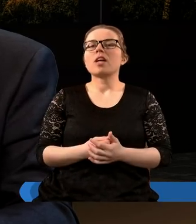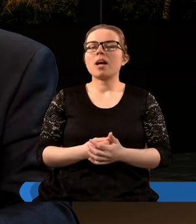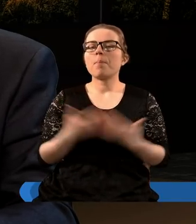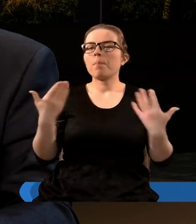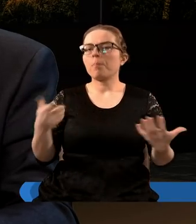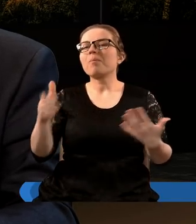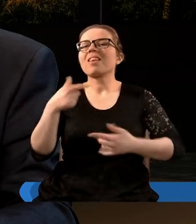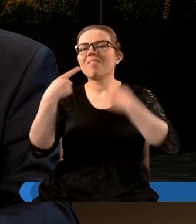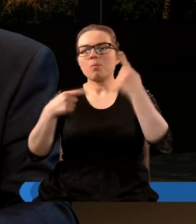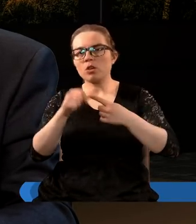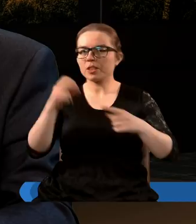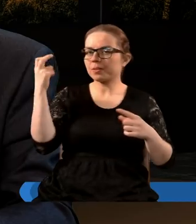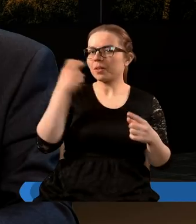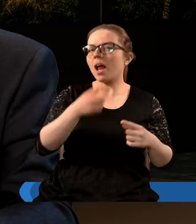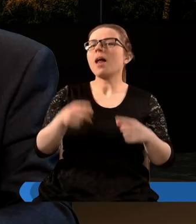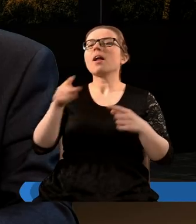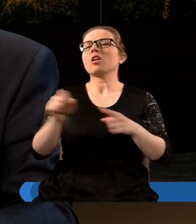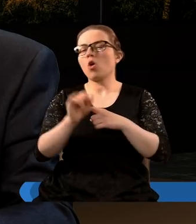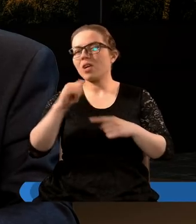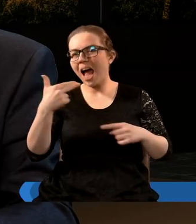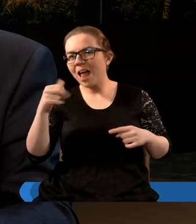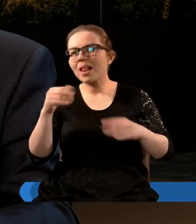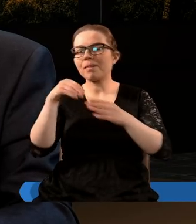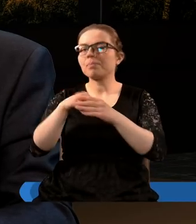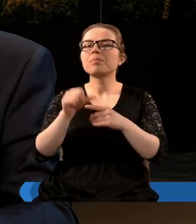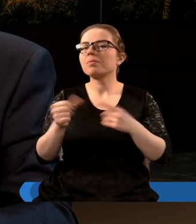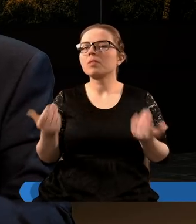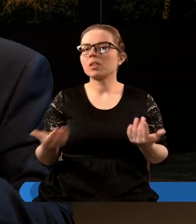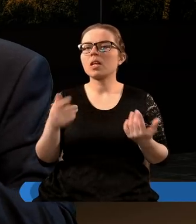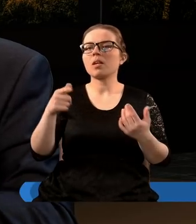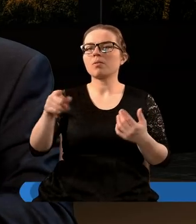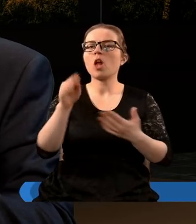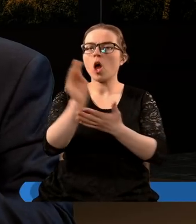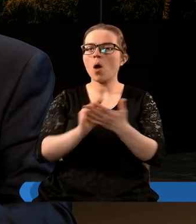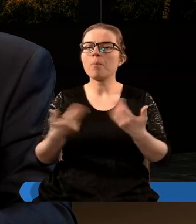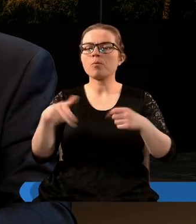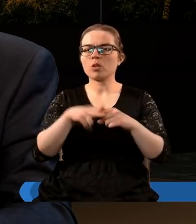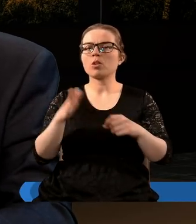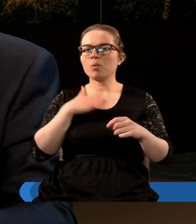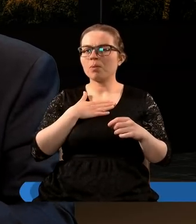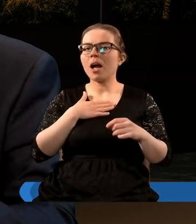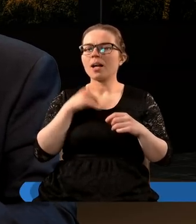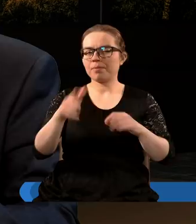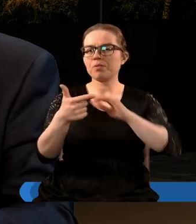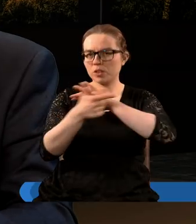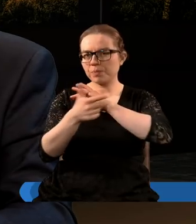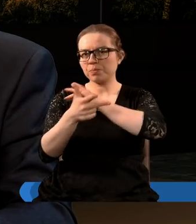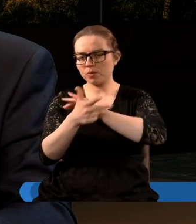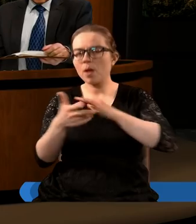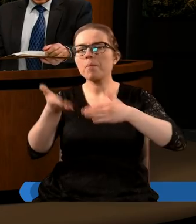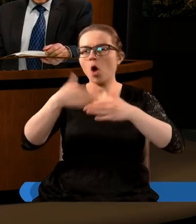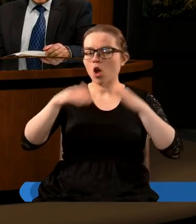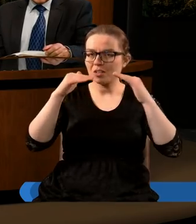tej wypowiedzi skierowanej do Jana, to, że cały opis, który ma teraz nastąpić w siedemnastym,